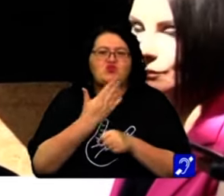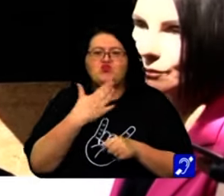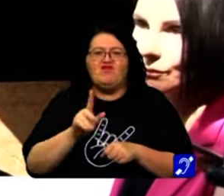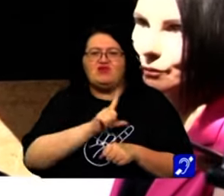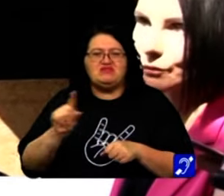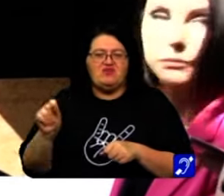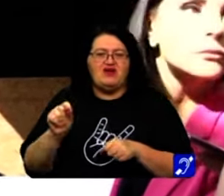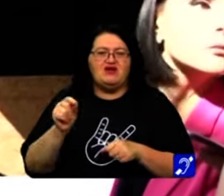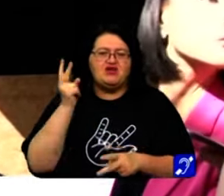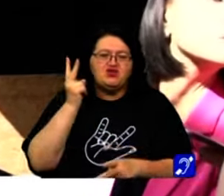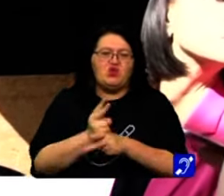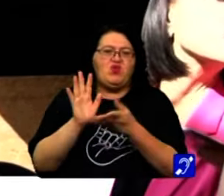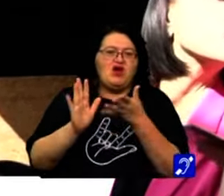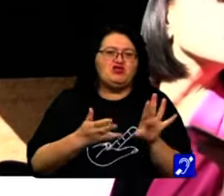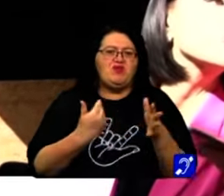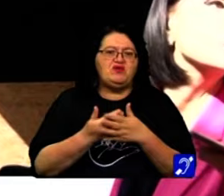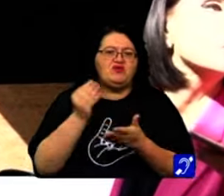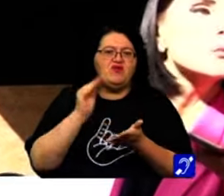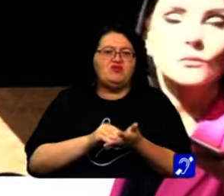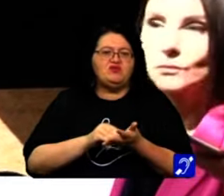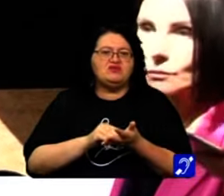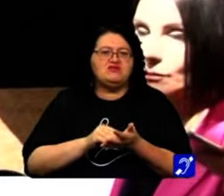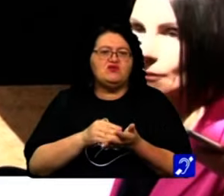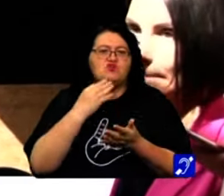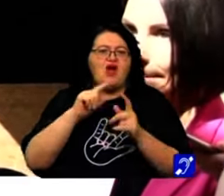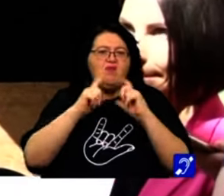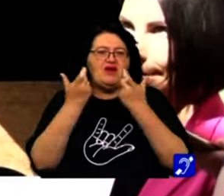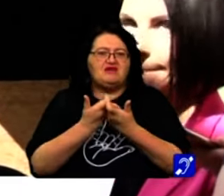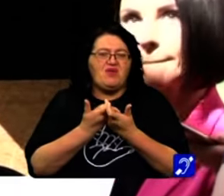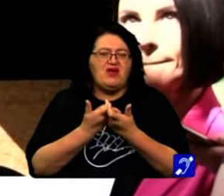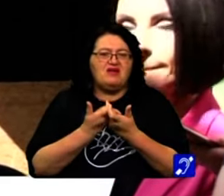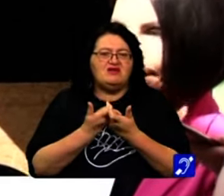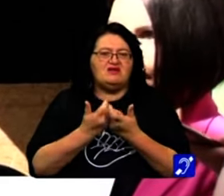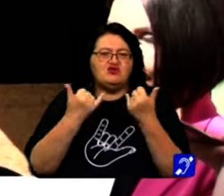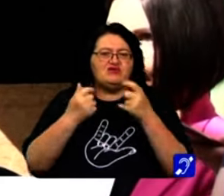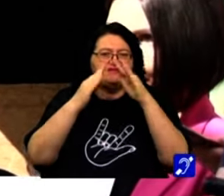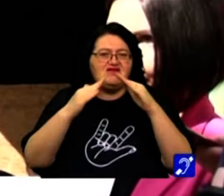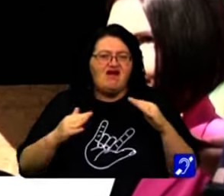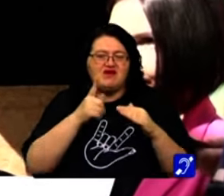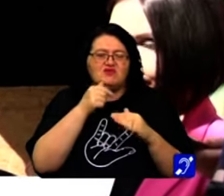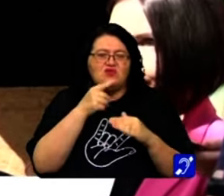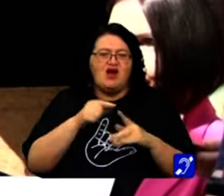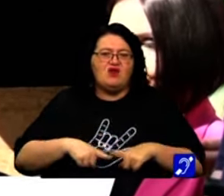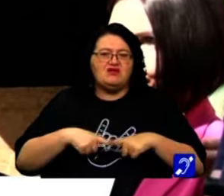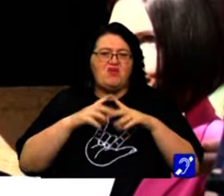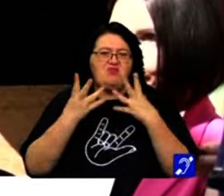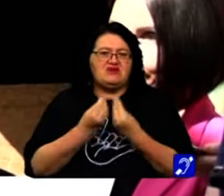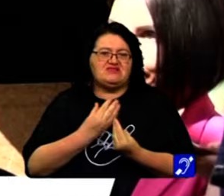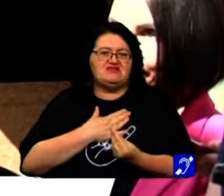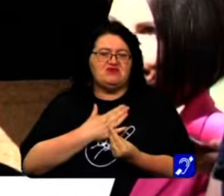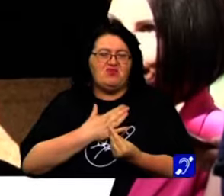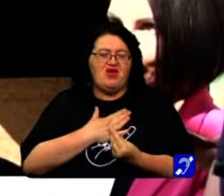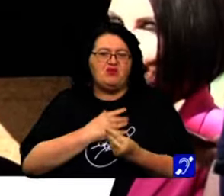să plec. Deci totul a pornit pentru că au pus ochii pe un apartament, în această casă în care au trăit și părinții mei,